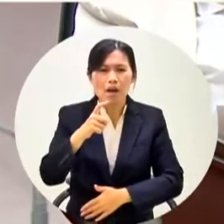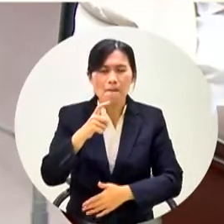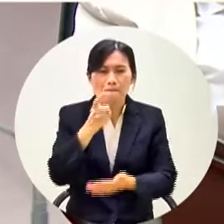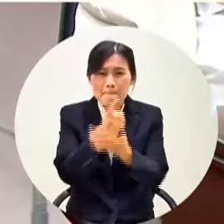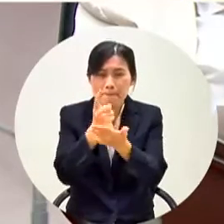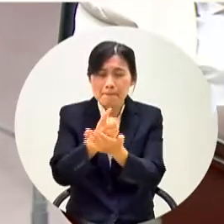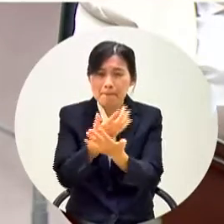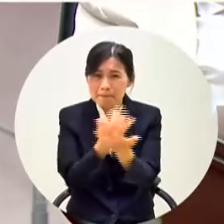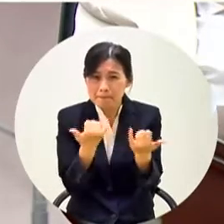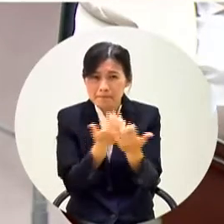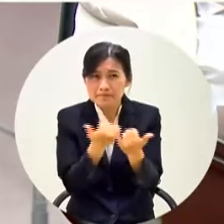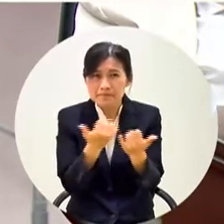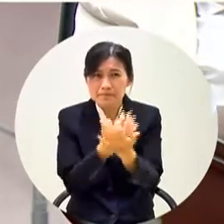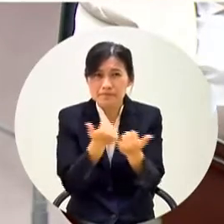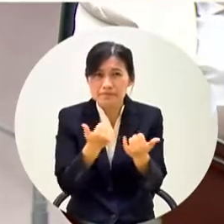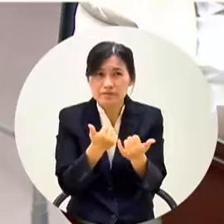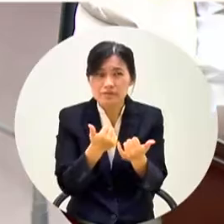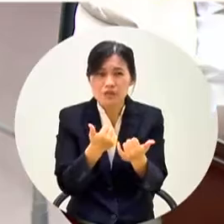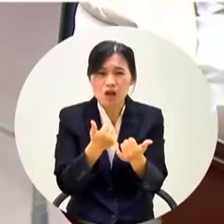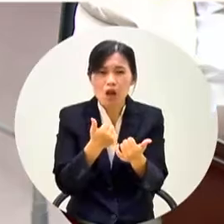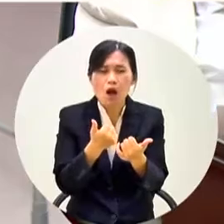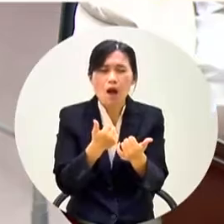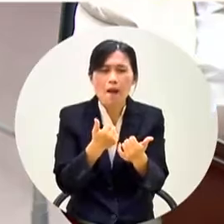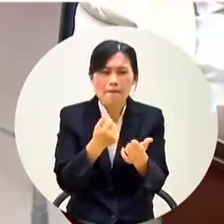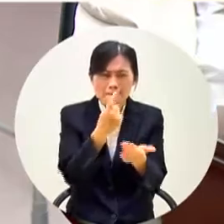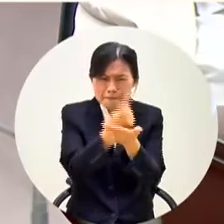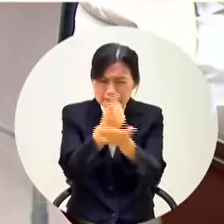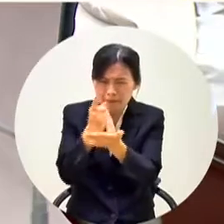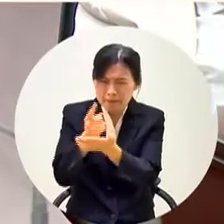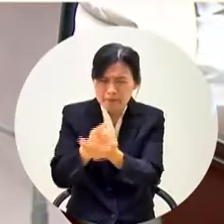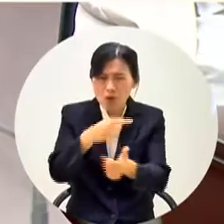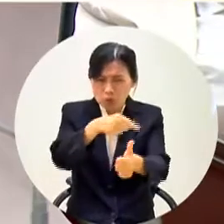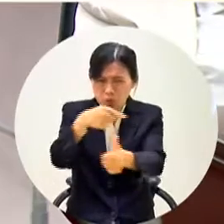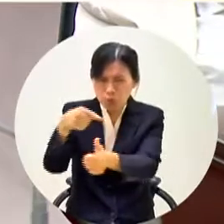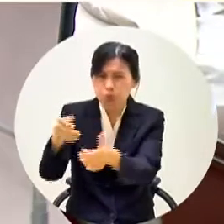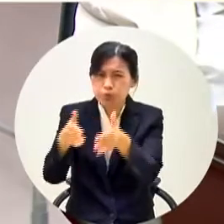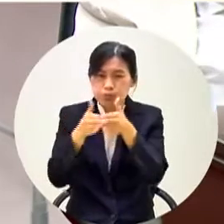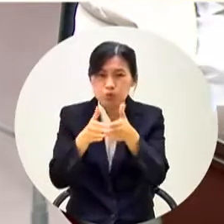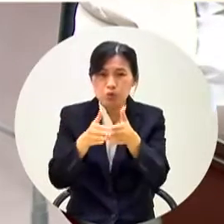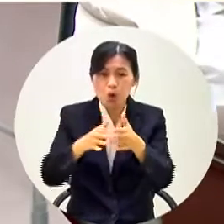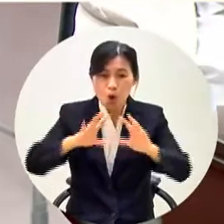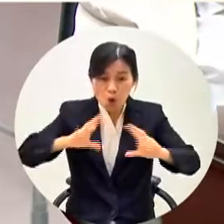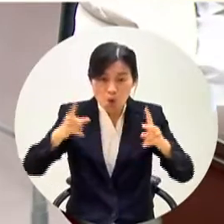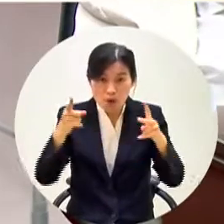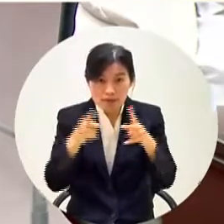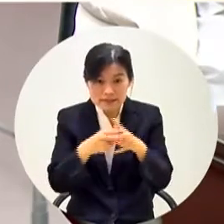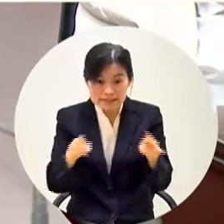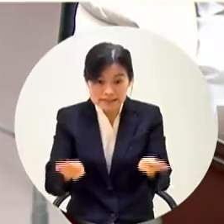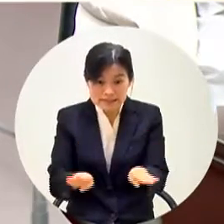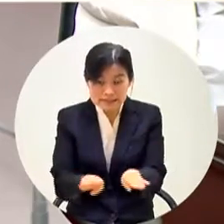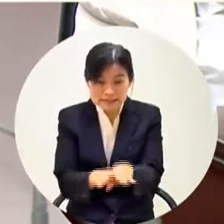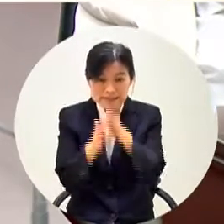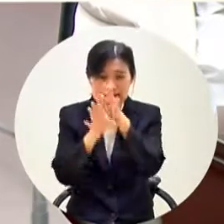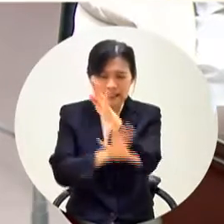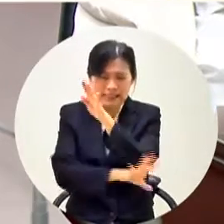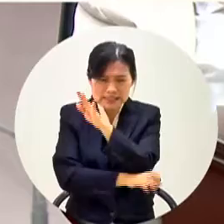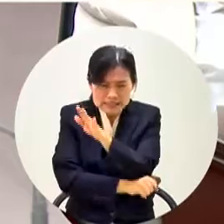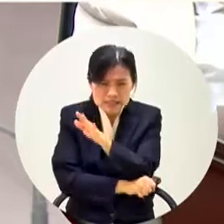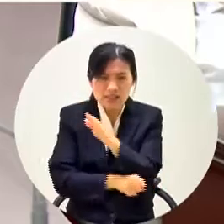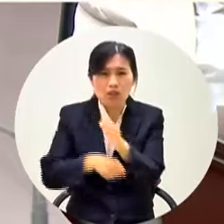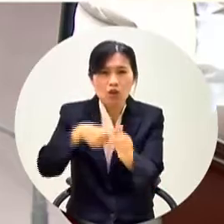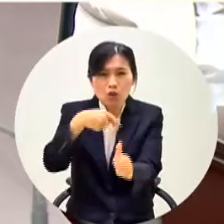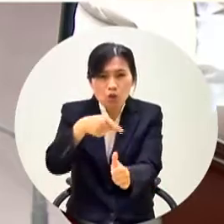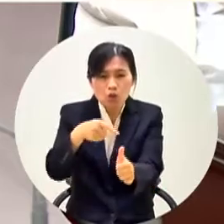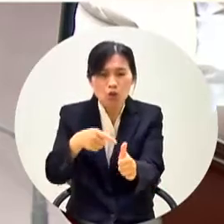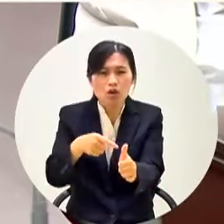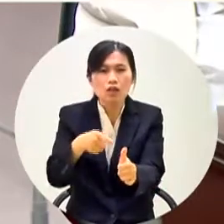交就完全從他國小開始扎根你知道行